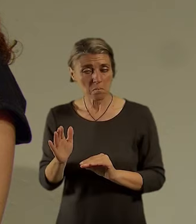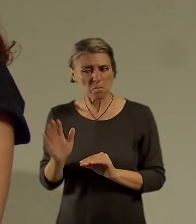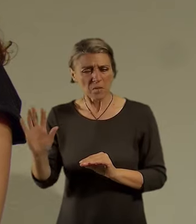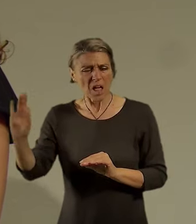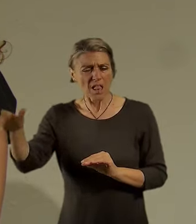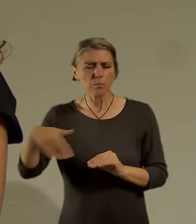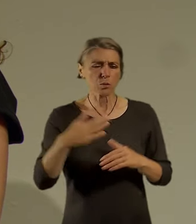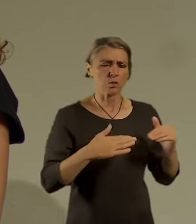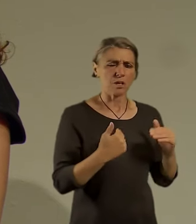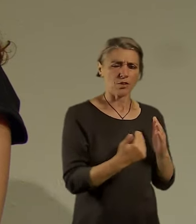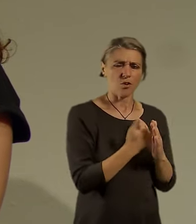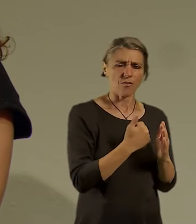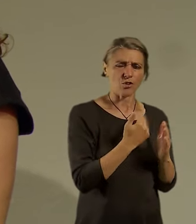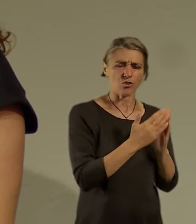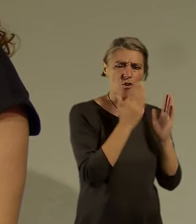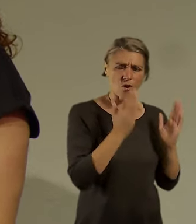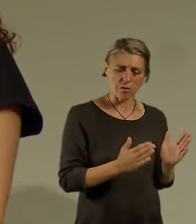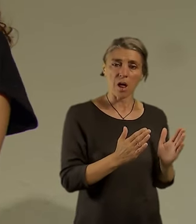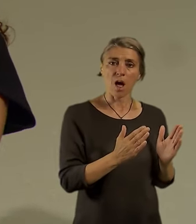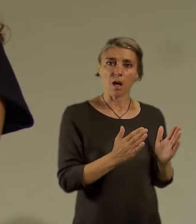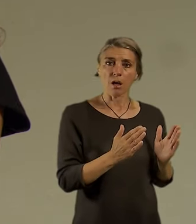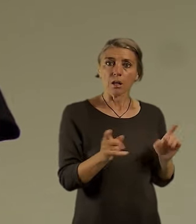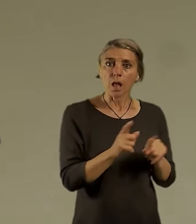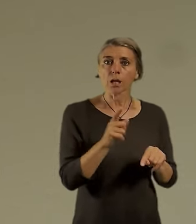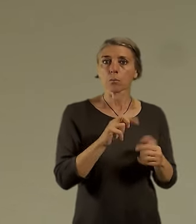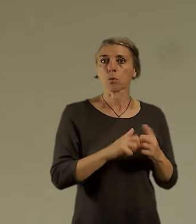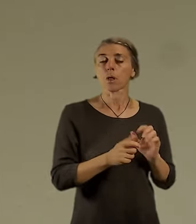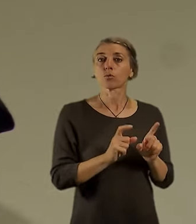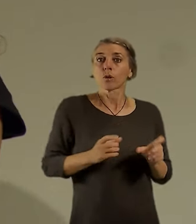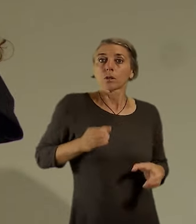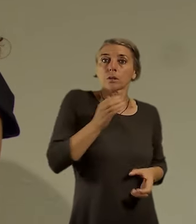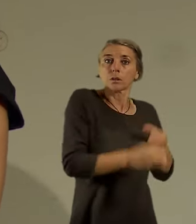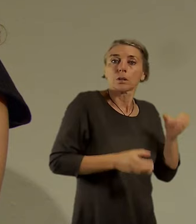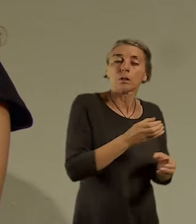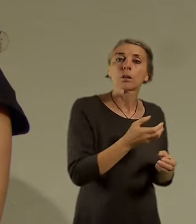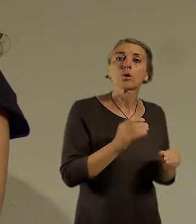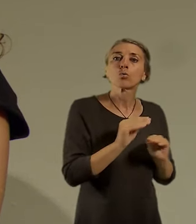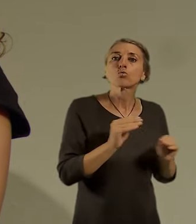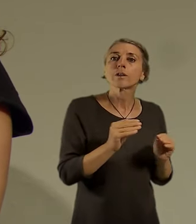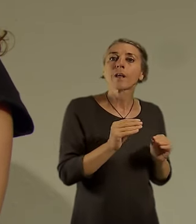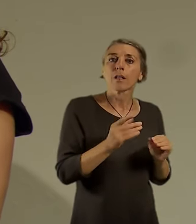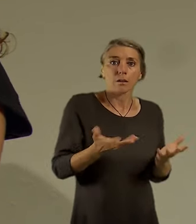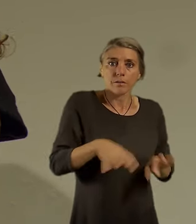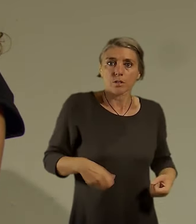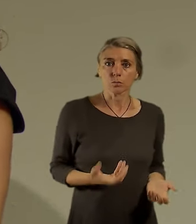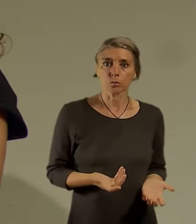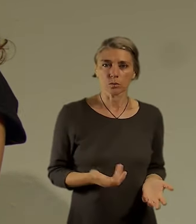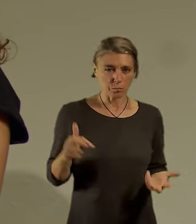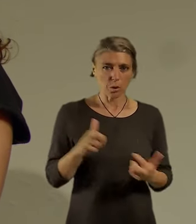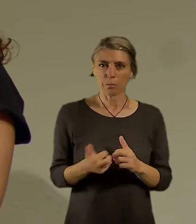ty učitele, kteří by tam mohli učit, takže je to vlastně strašně složitý problém. Ale už se vrátila k té odpovědi. Jedna věc je